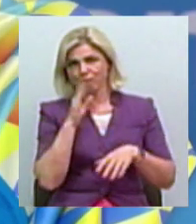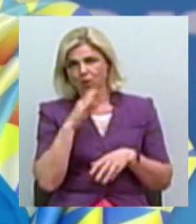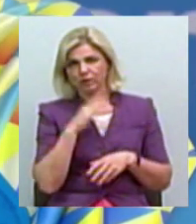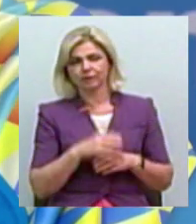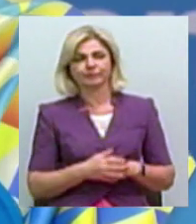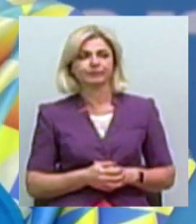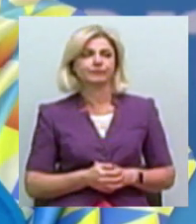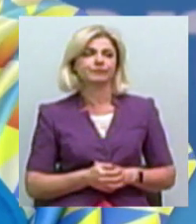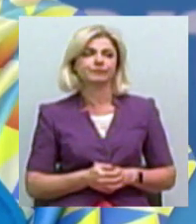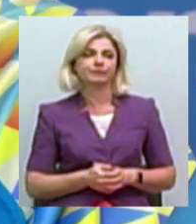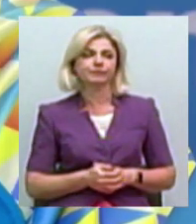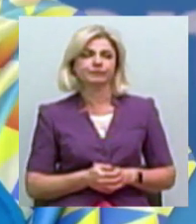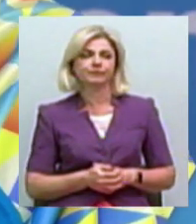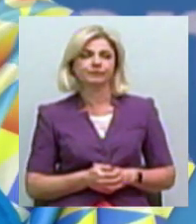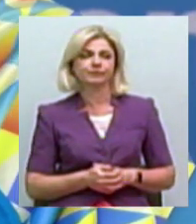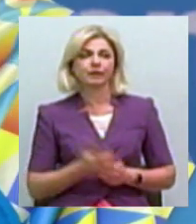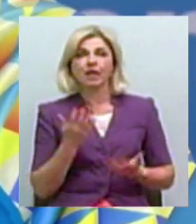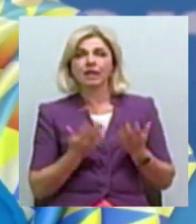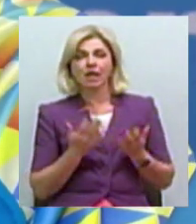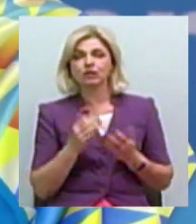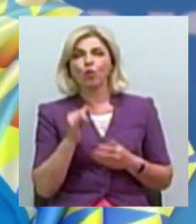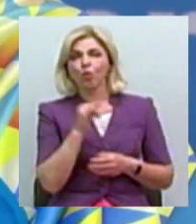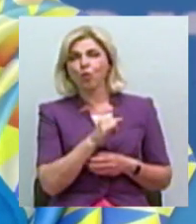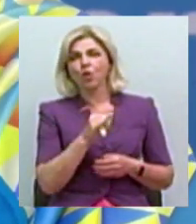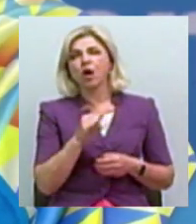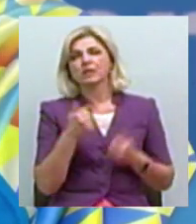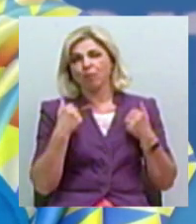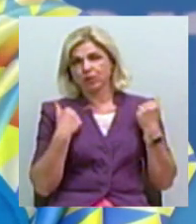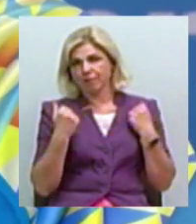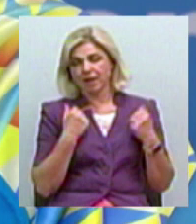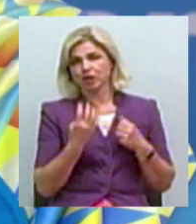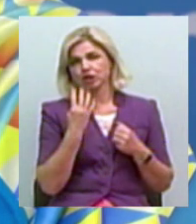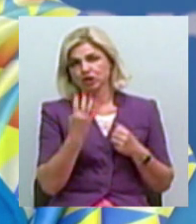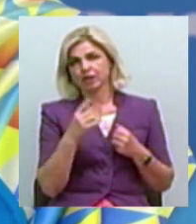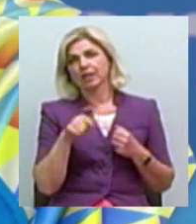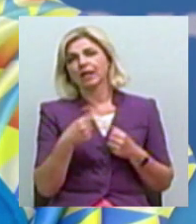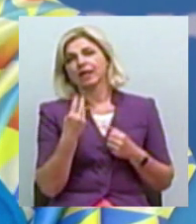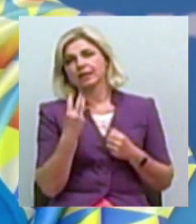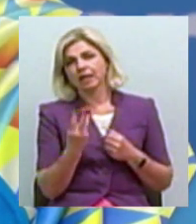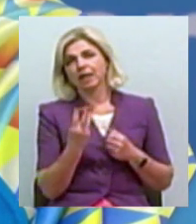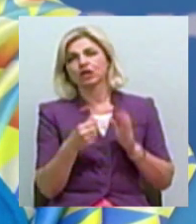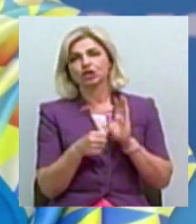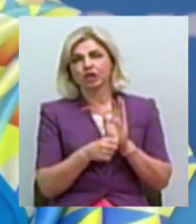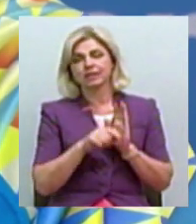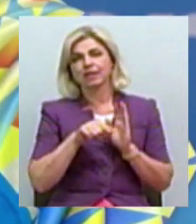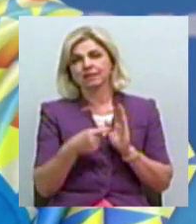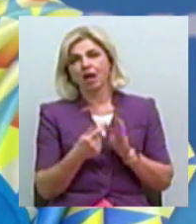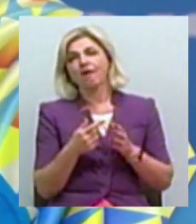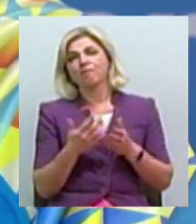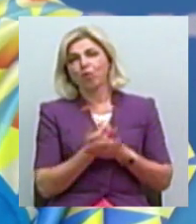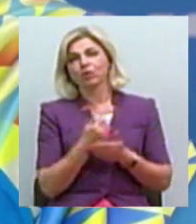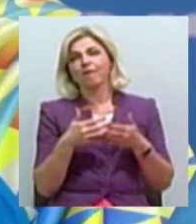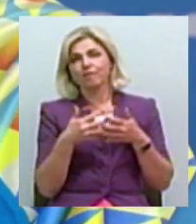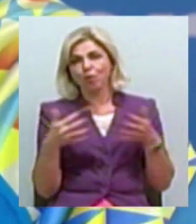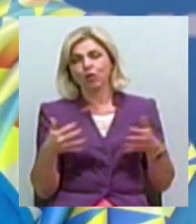надто низький коефіцієнт. Якщо у Патріка на 4,10, 3,2, на 6,10 виходить більше, у